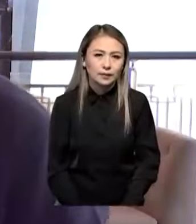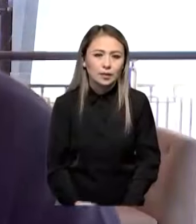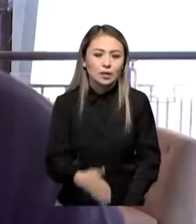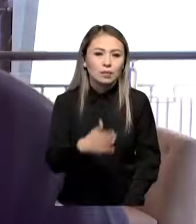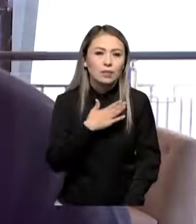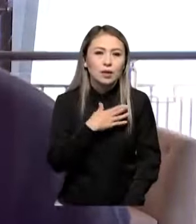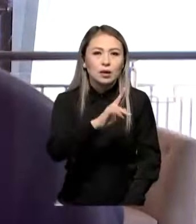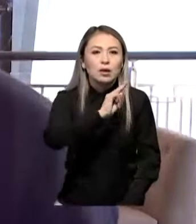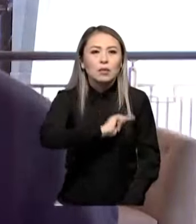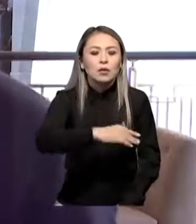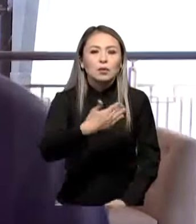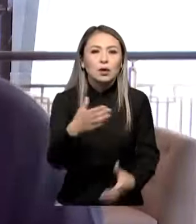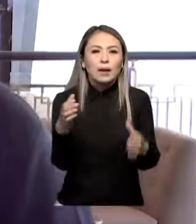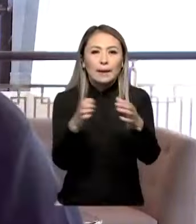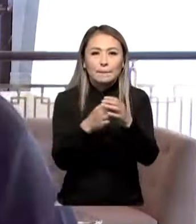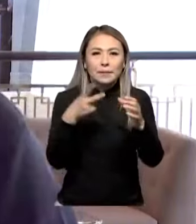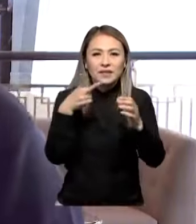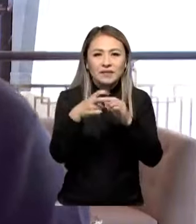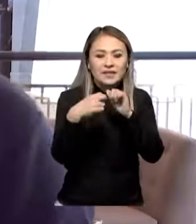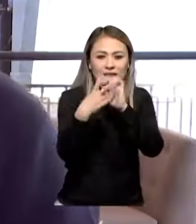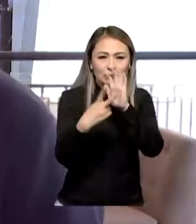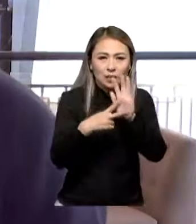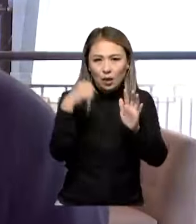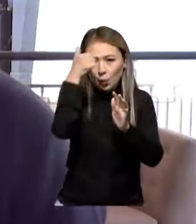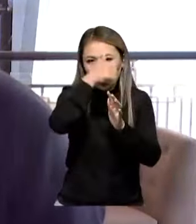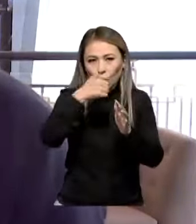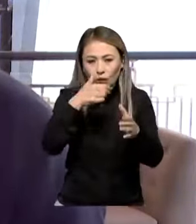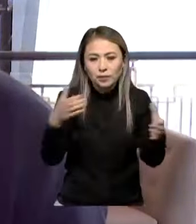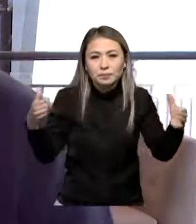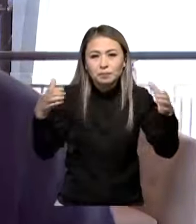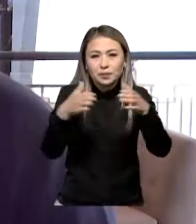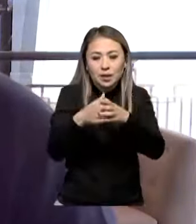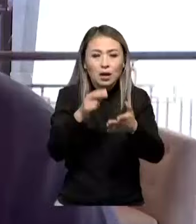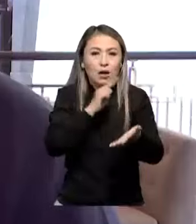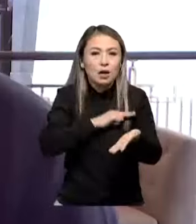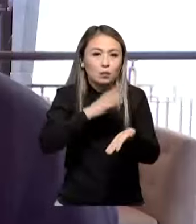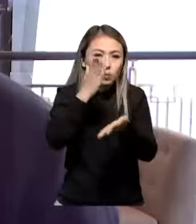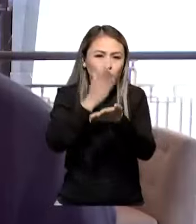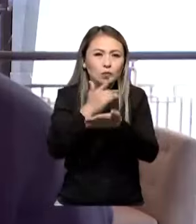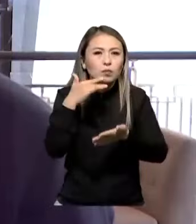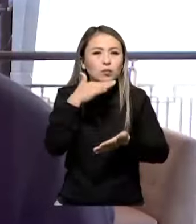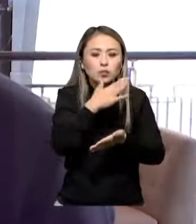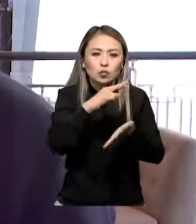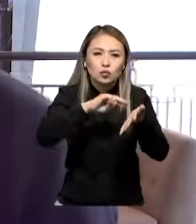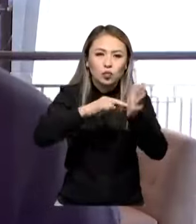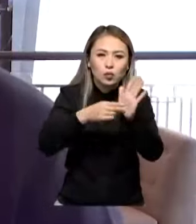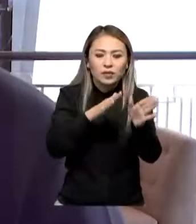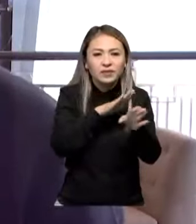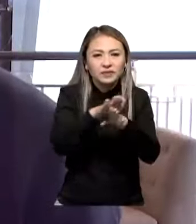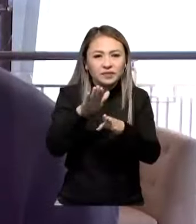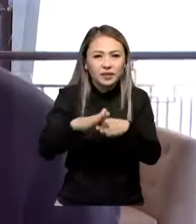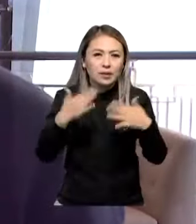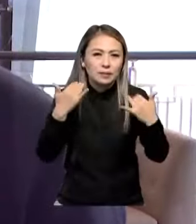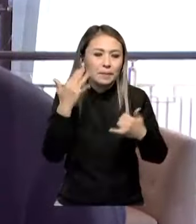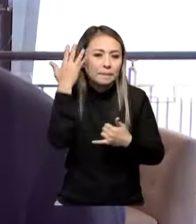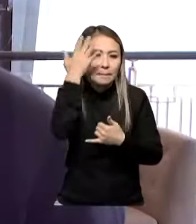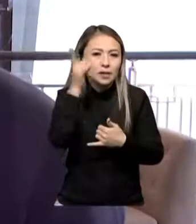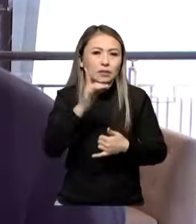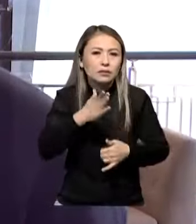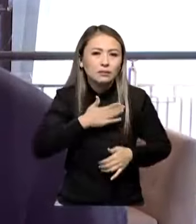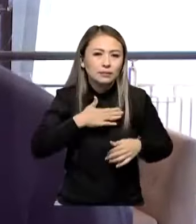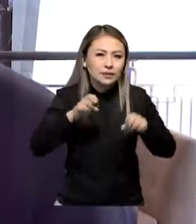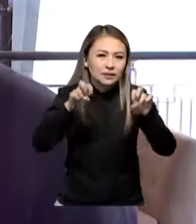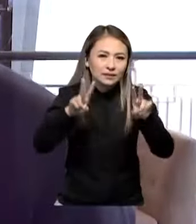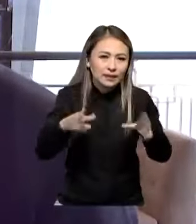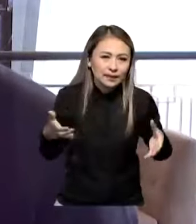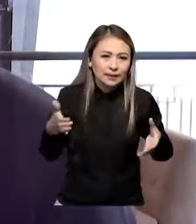Мен бұл кампаниямен 2017 жылдан бері бірділесе жұмыс теп кележатырмын. Көптеген жобаларды іскасырдық. Мұнда келген мақсатым, мамандар бен